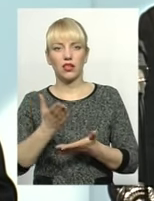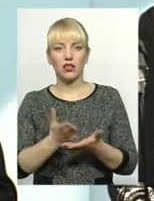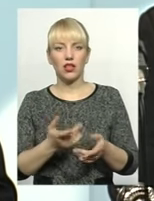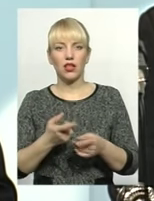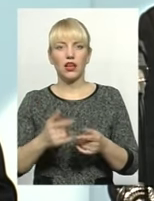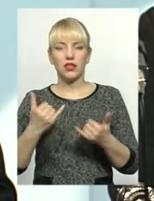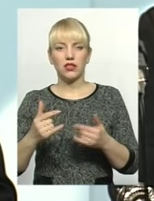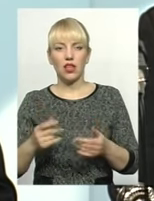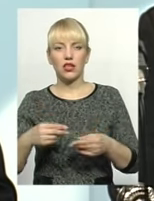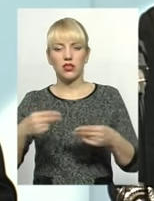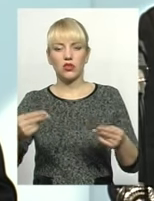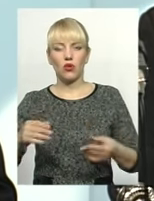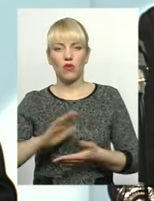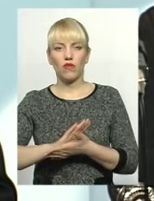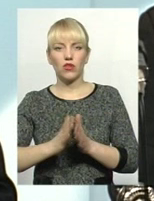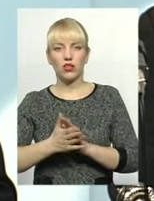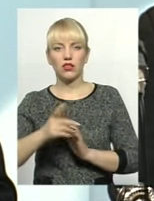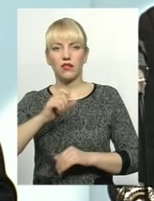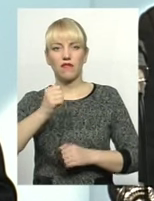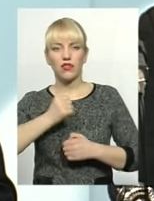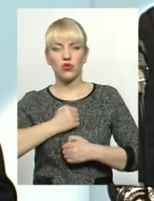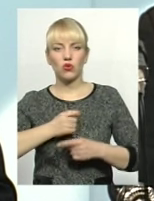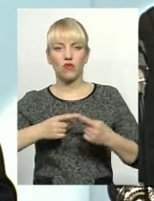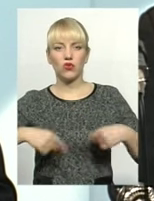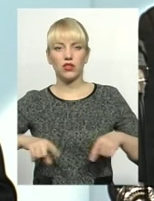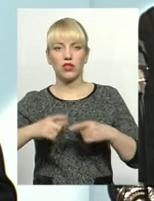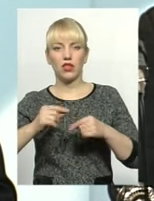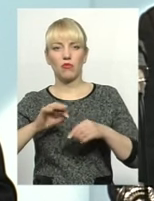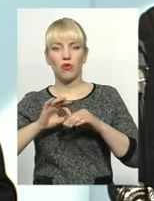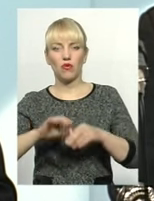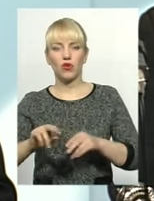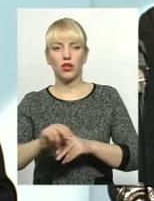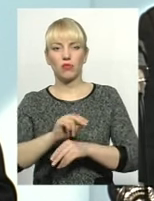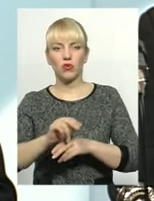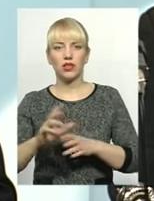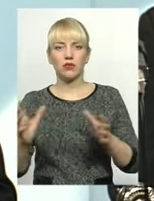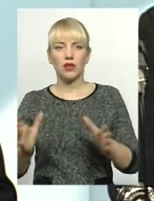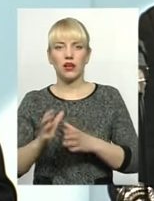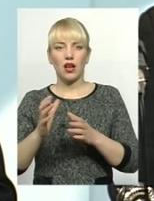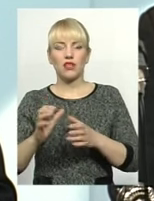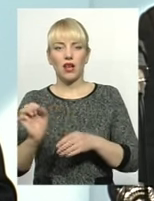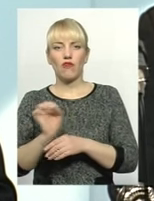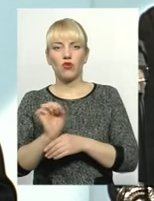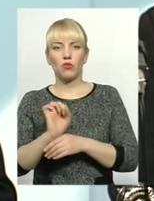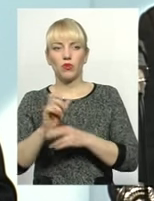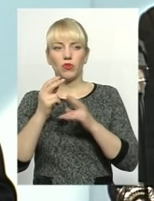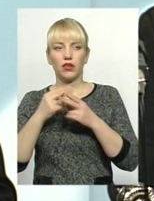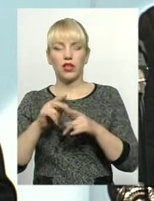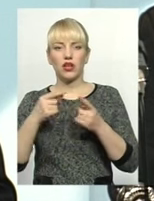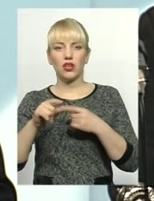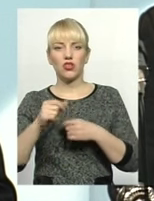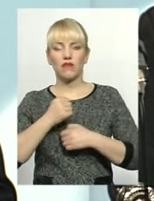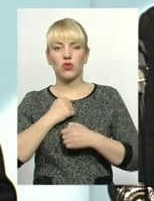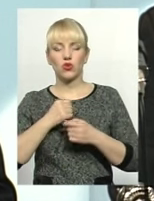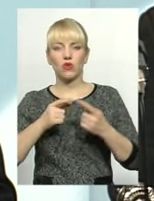заключені договори з військовою частиною, де проводиться ремонт і зберігання автомобільної техніки, інші військові частини.